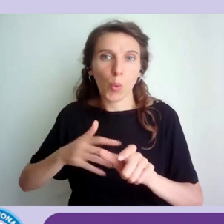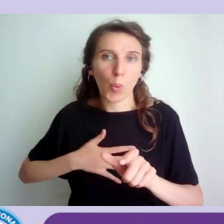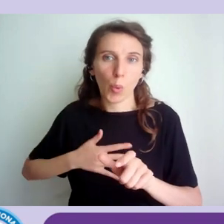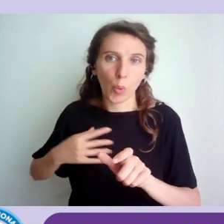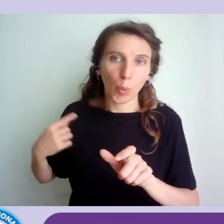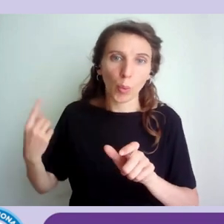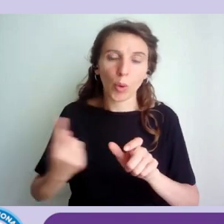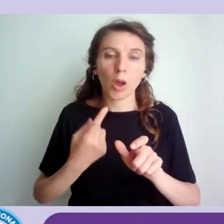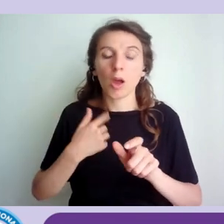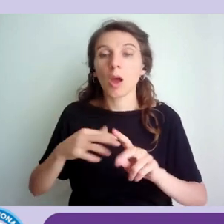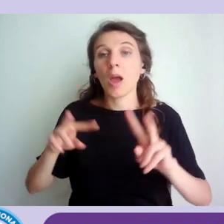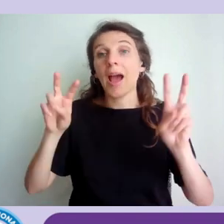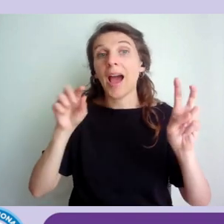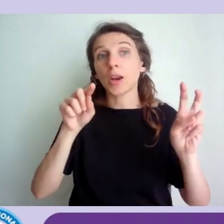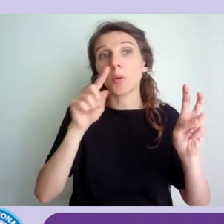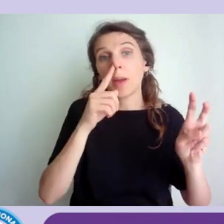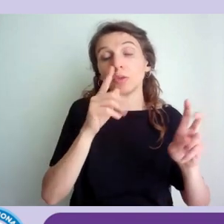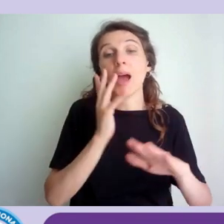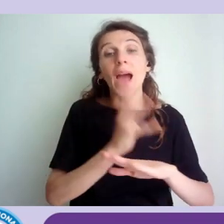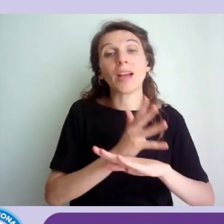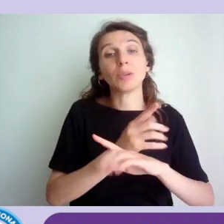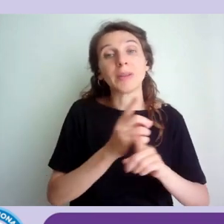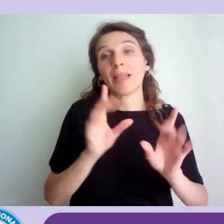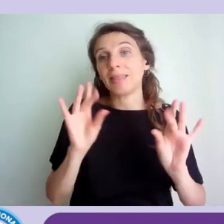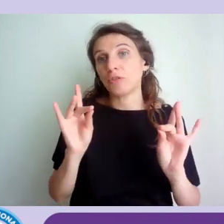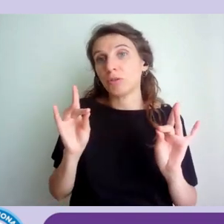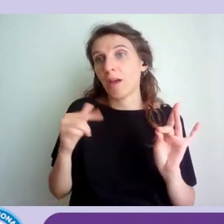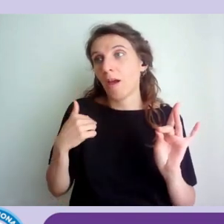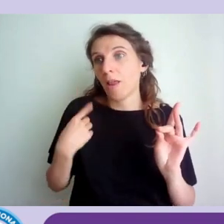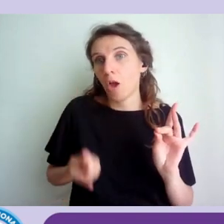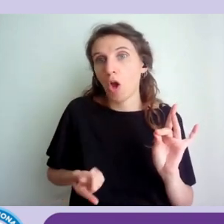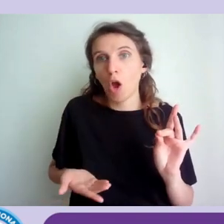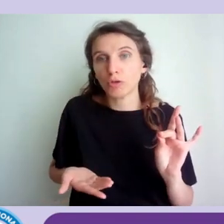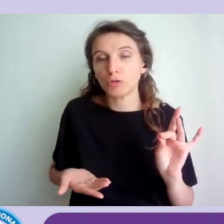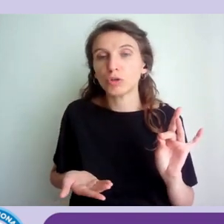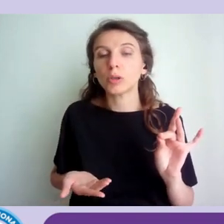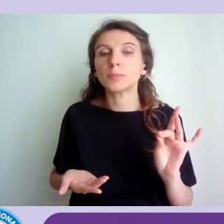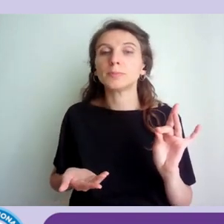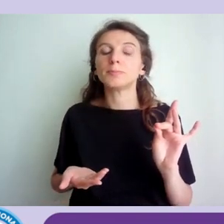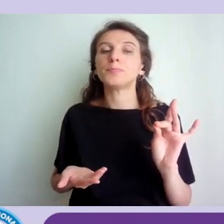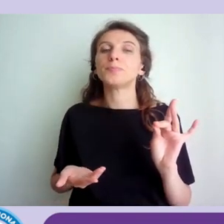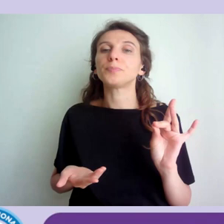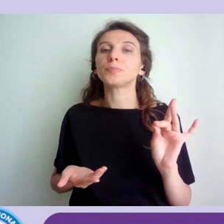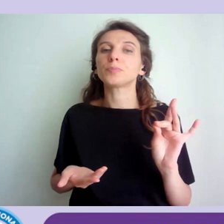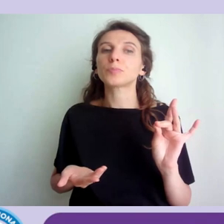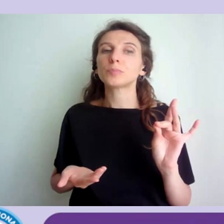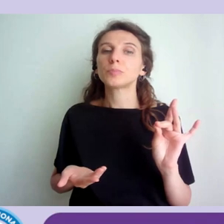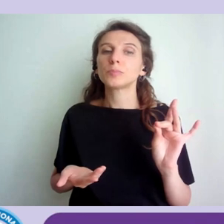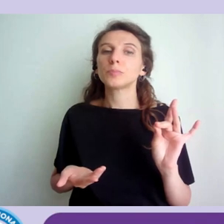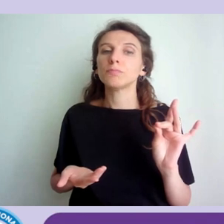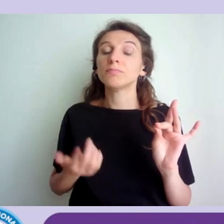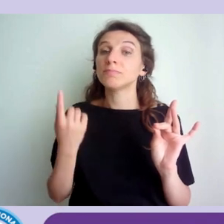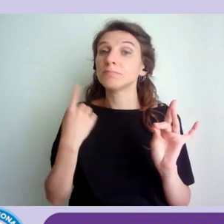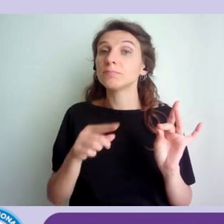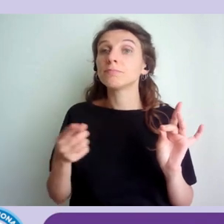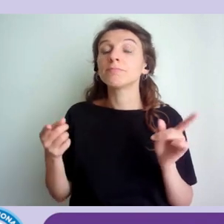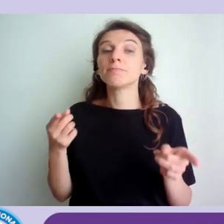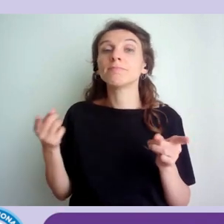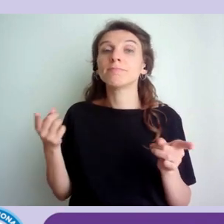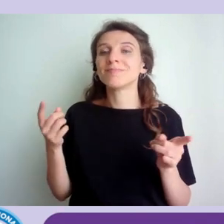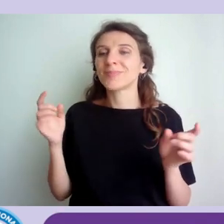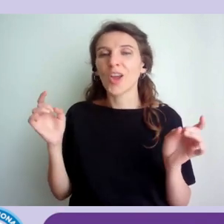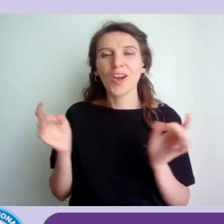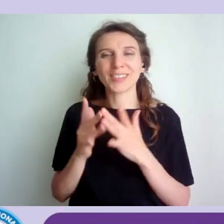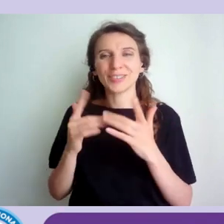probabilmente di accessibilità digitale e quindi questo momento d'incontro